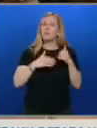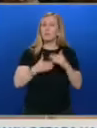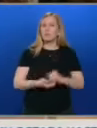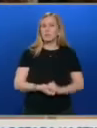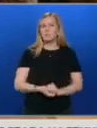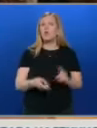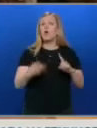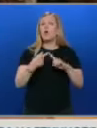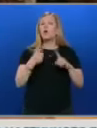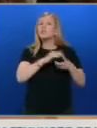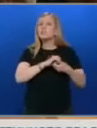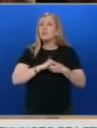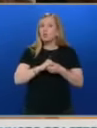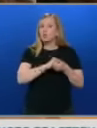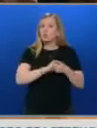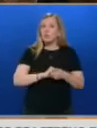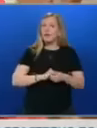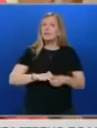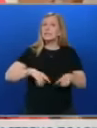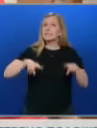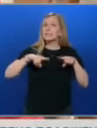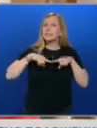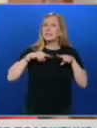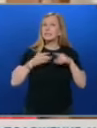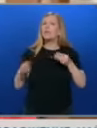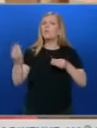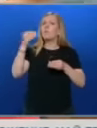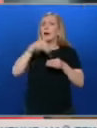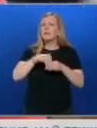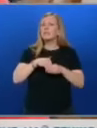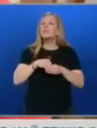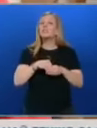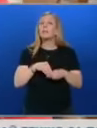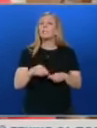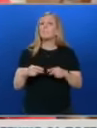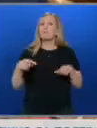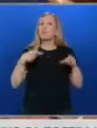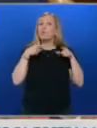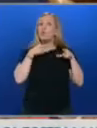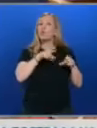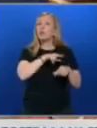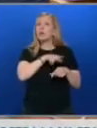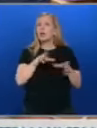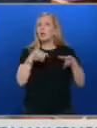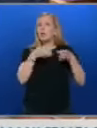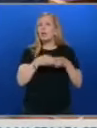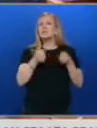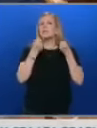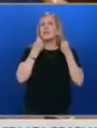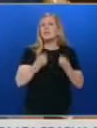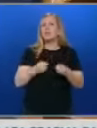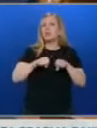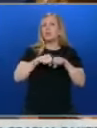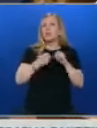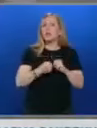От Съюза на съдиите добавят още, че с действията по избора на Борислав Сарафов, прокурорската колегия на Висшия съдебен съвет тежко е увредила авторитета